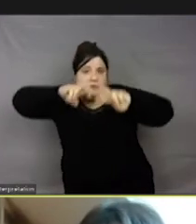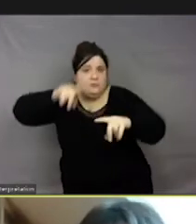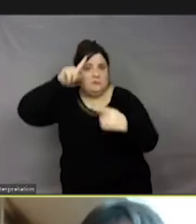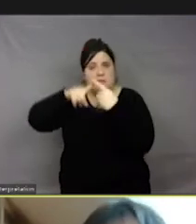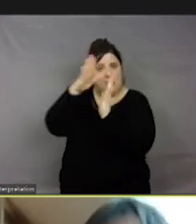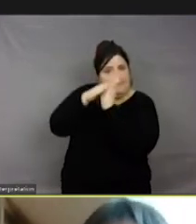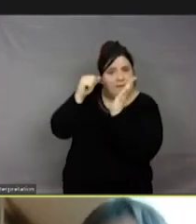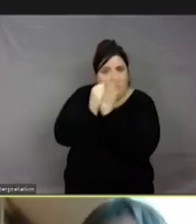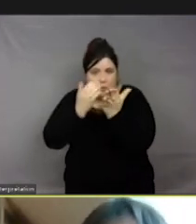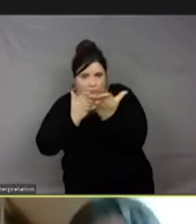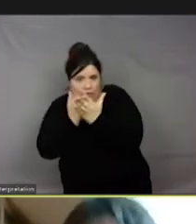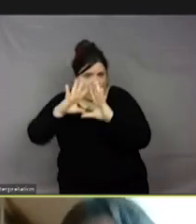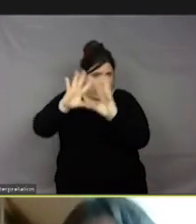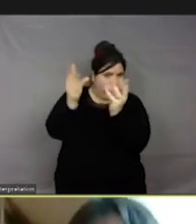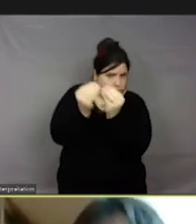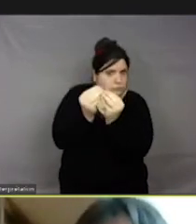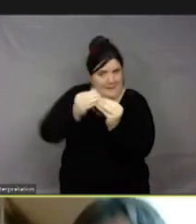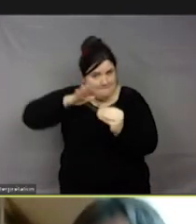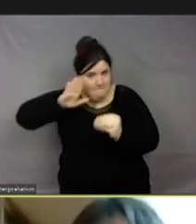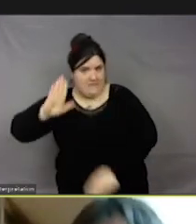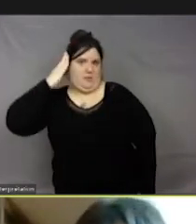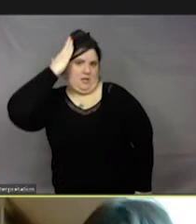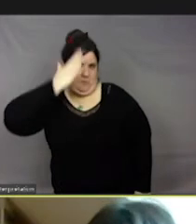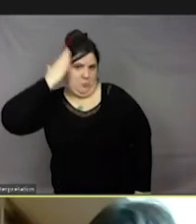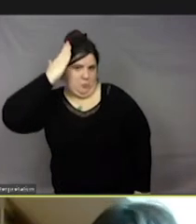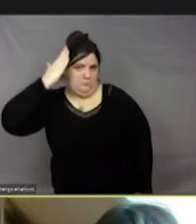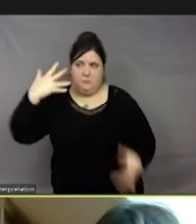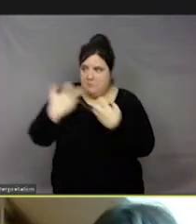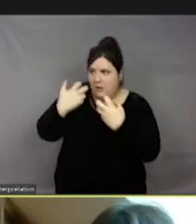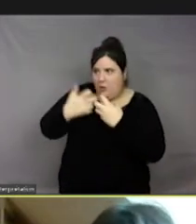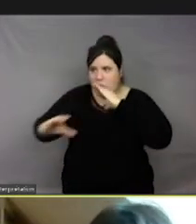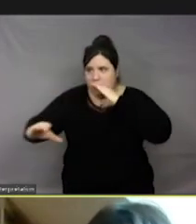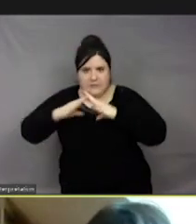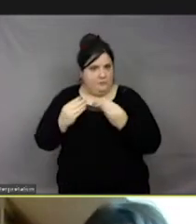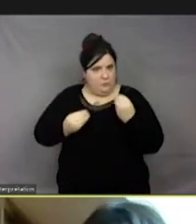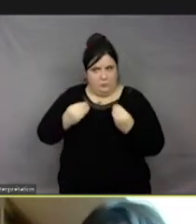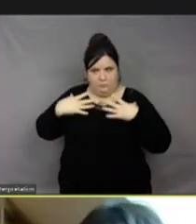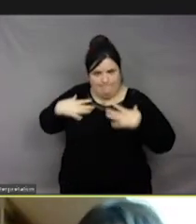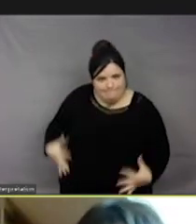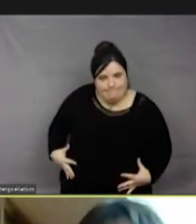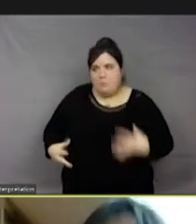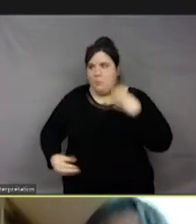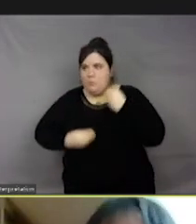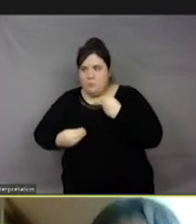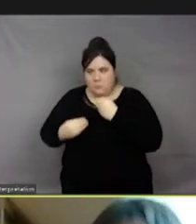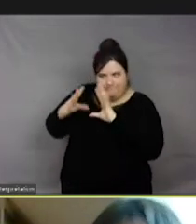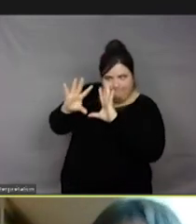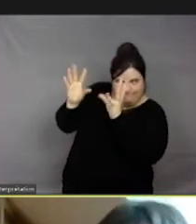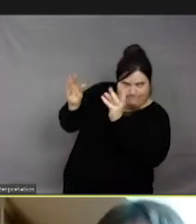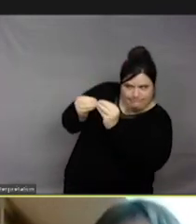sémiotique étude des signes, des comportements, de la gestuelle, de l'auditif, de l'olfactif.